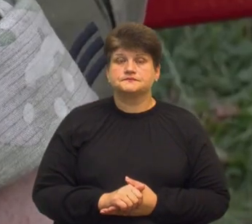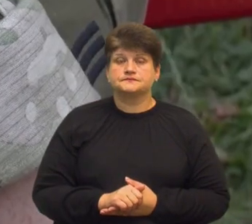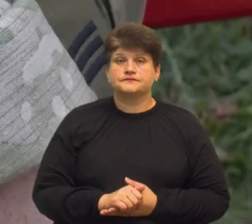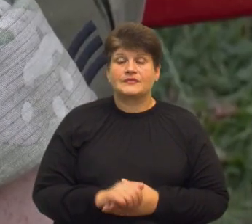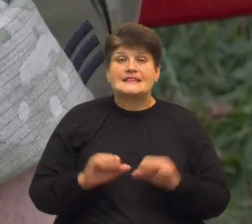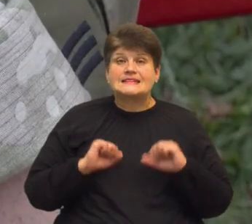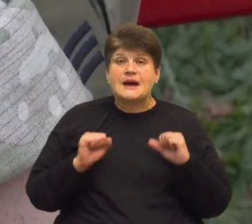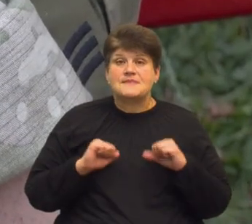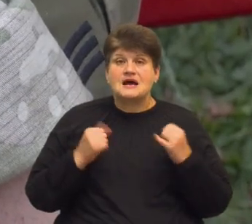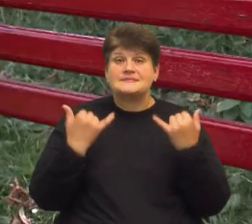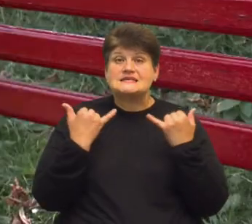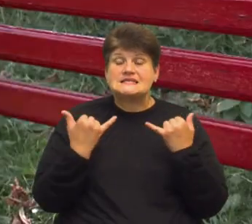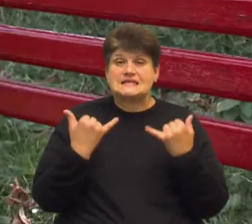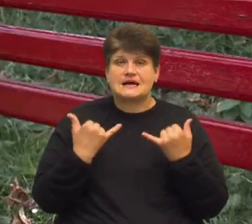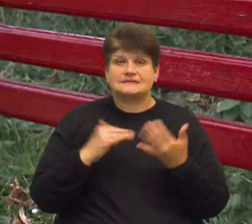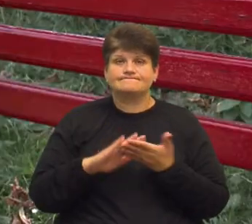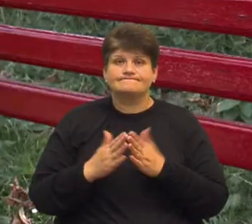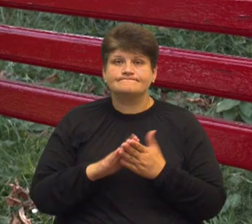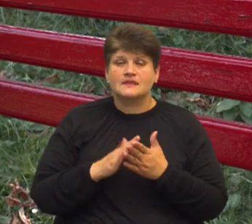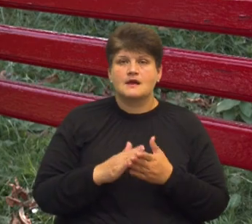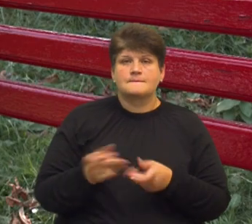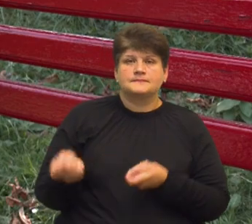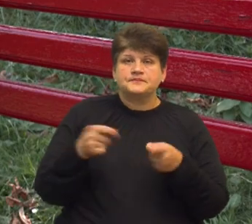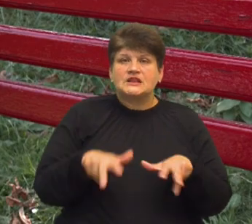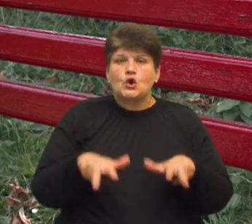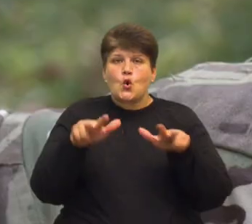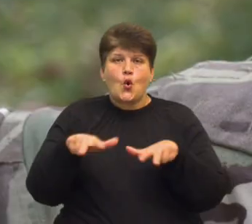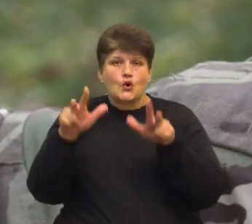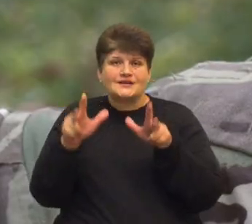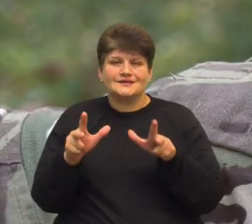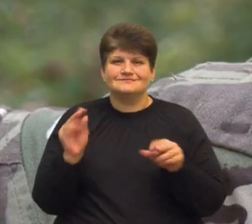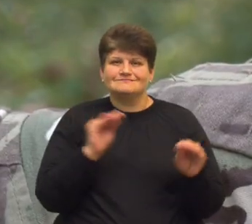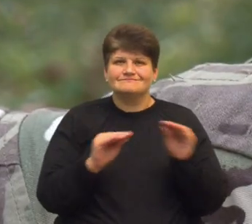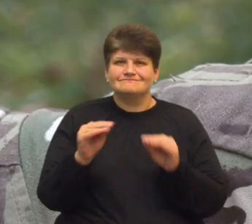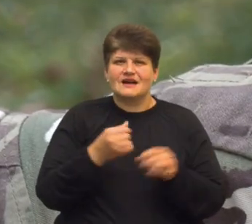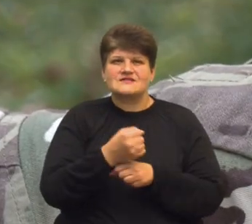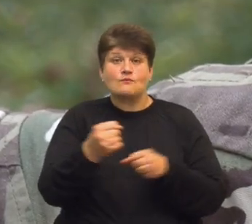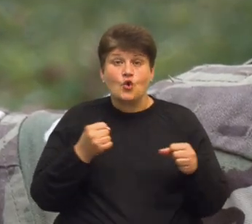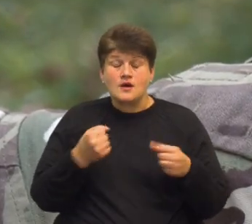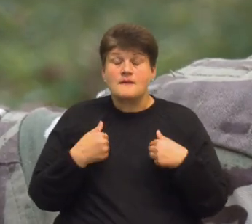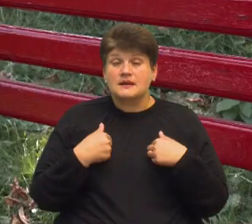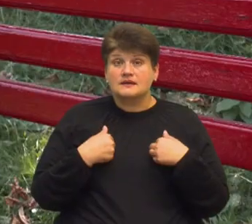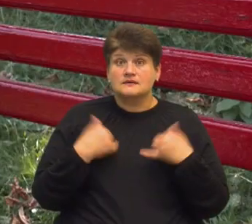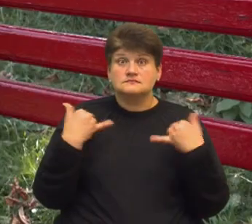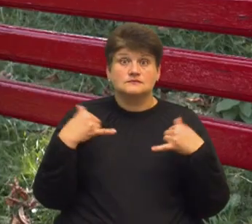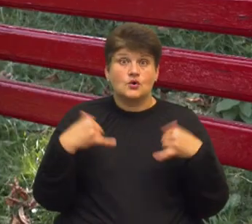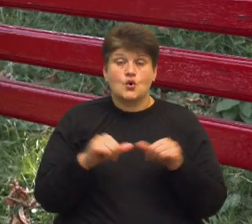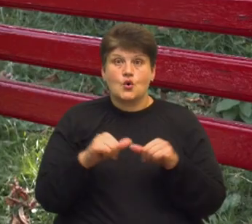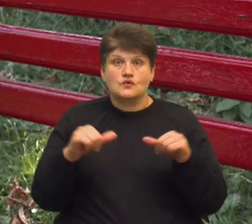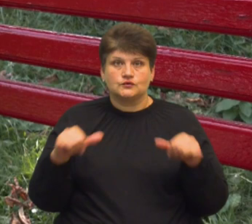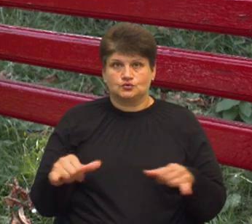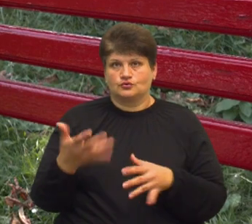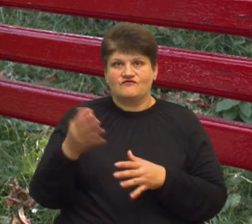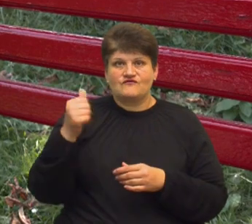Намагаємося зараз налагодити поставку дронів, а також комплектуючі до зброї. Мене вражає розвиток військових в Україні,